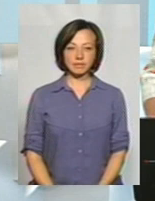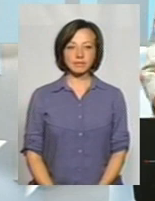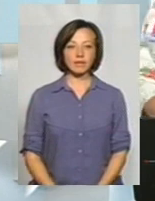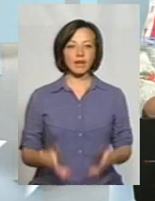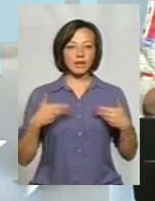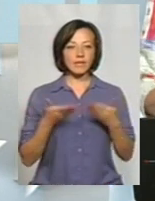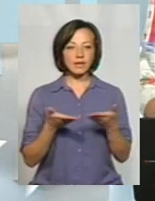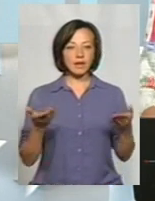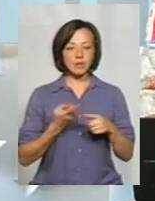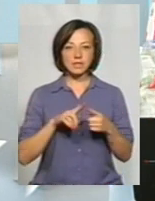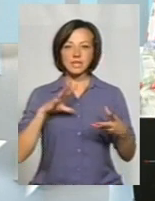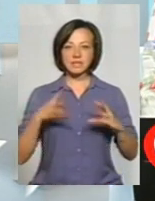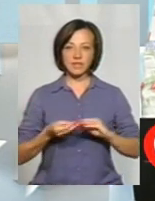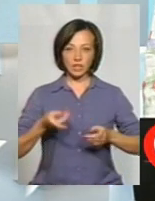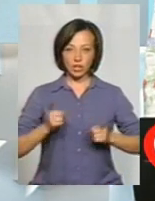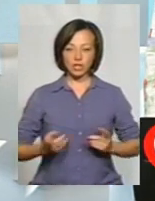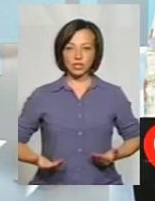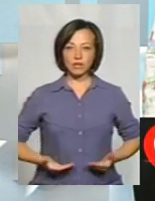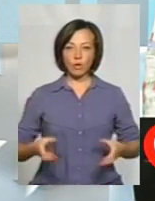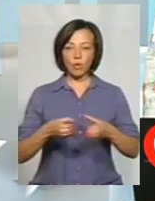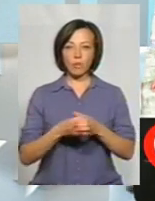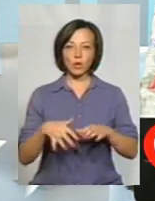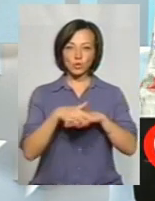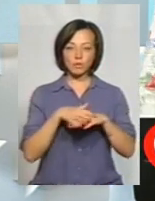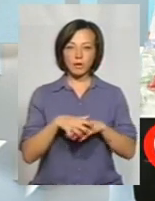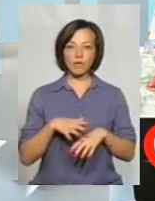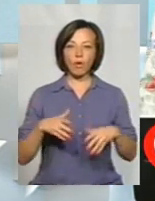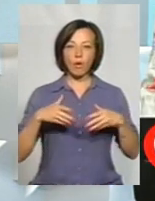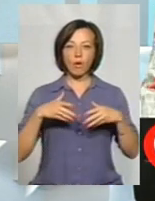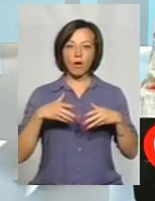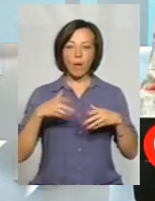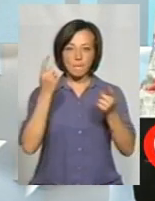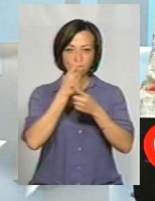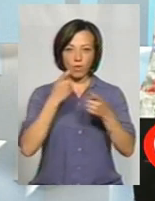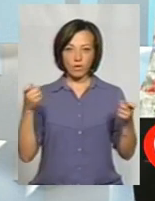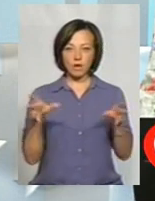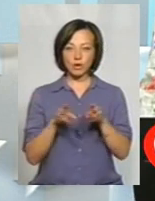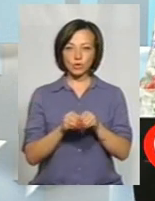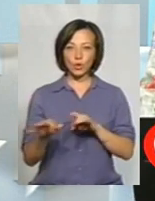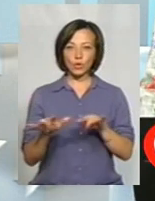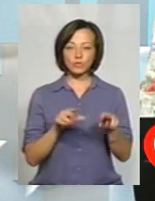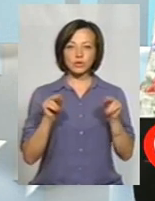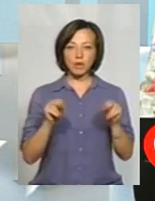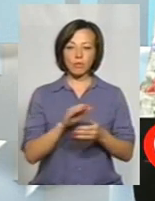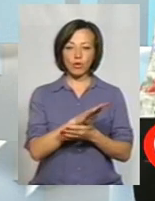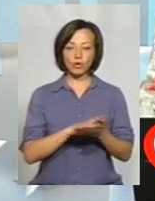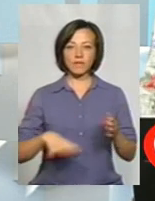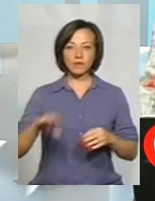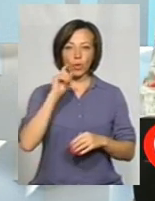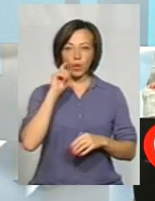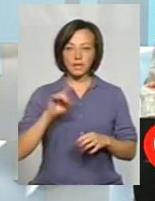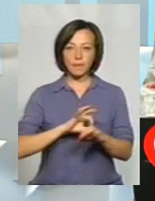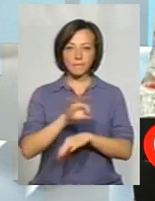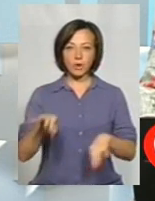Вітаємо, це звіти на живо. Команда суспільного мовлення разом із Рухом Чесного продовжує всеукраїнський медіапроект.